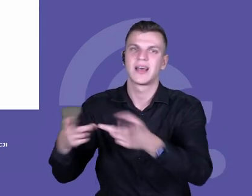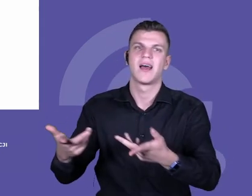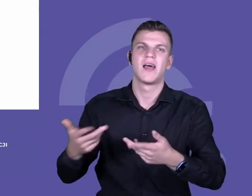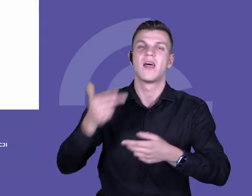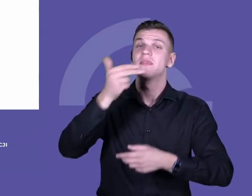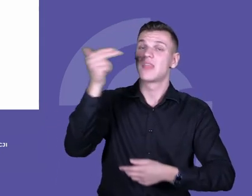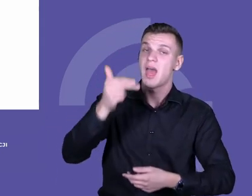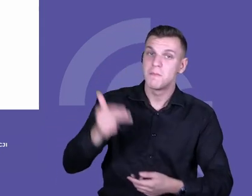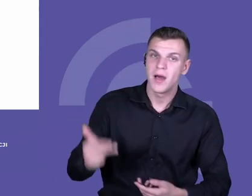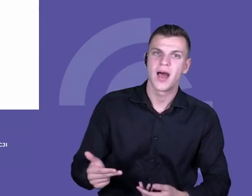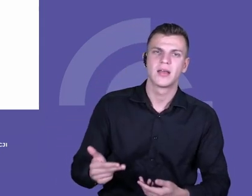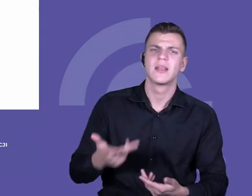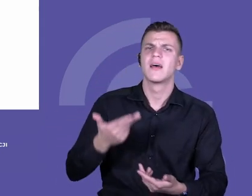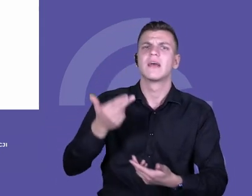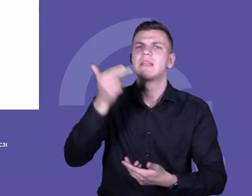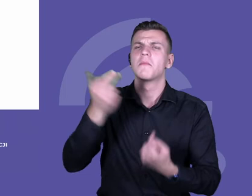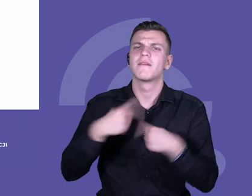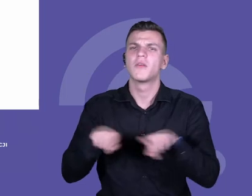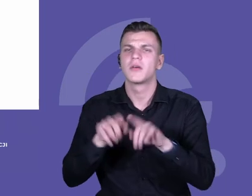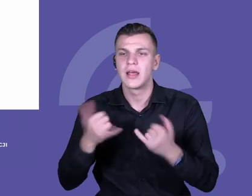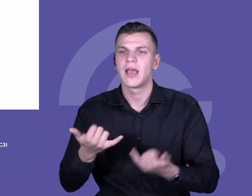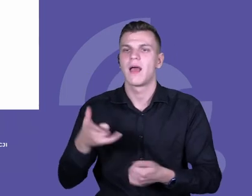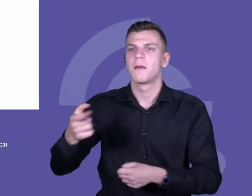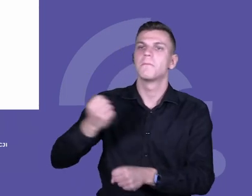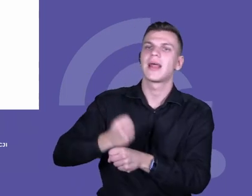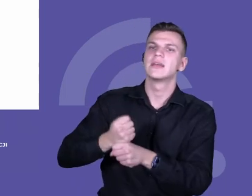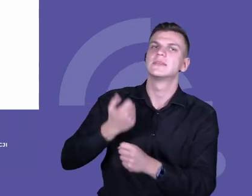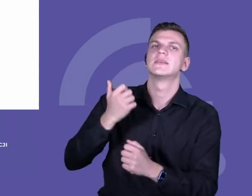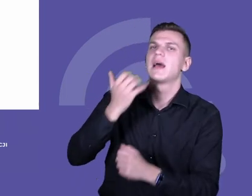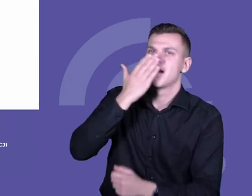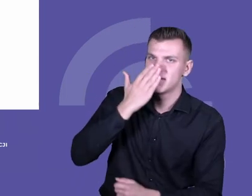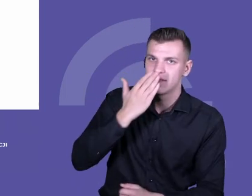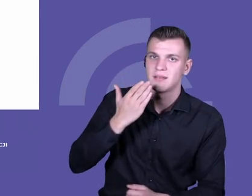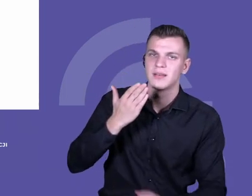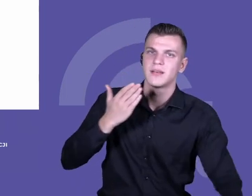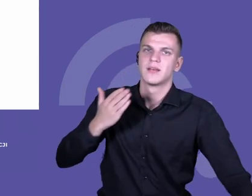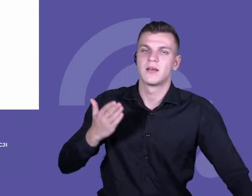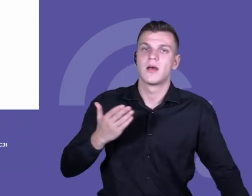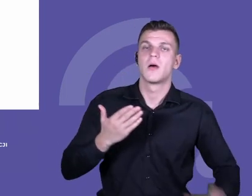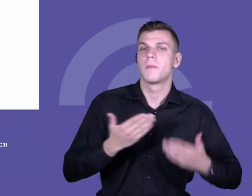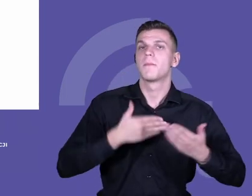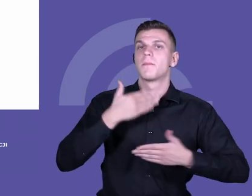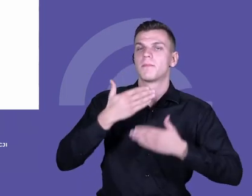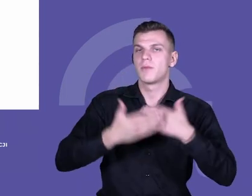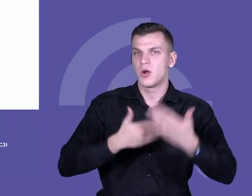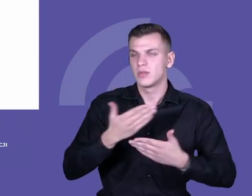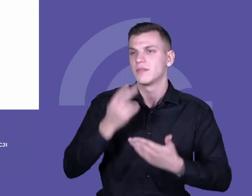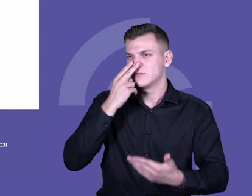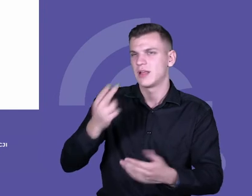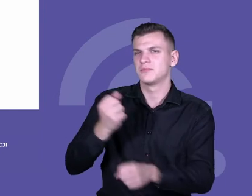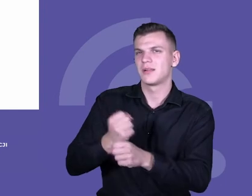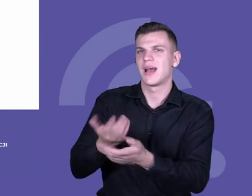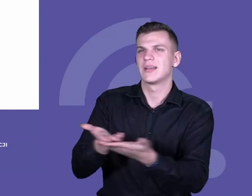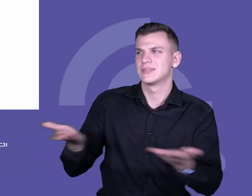oceniają jakość tej pracy uczniów. Co widzimy, jeżeli chodzi o pracę uczniów, jak